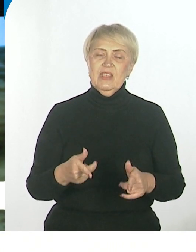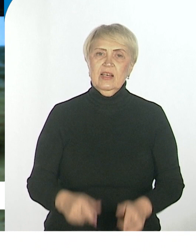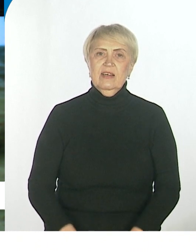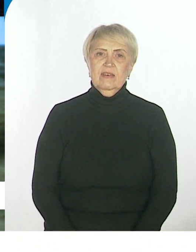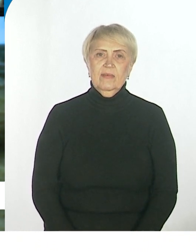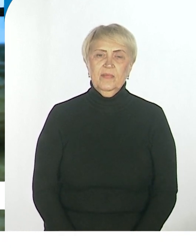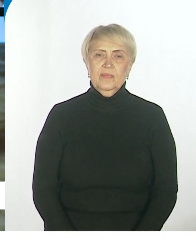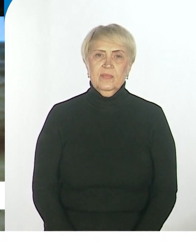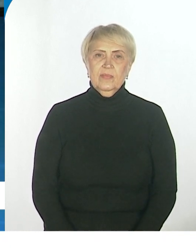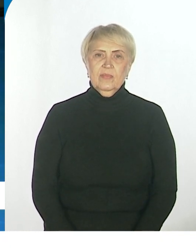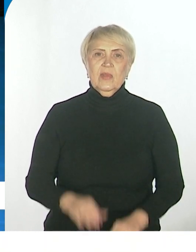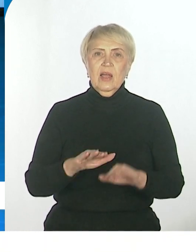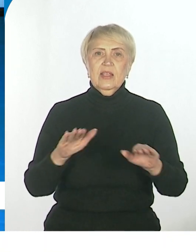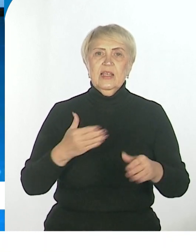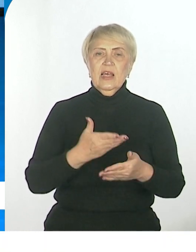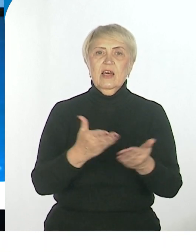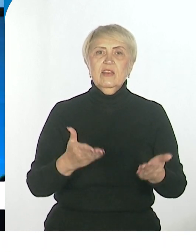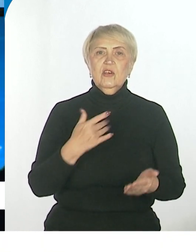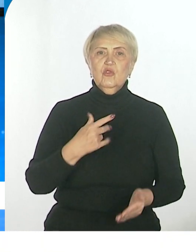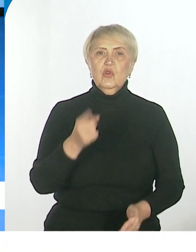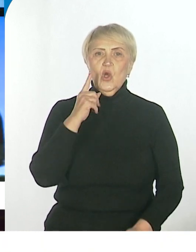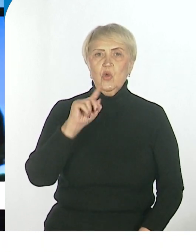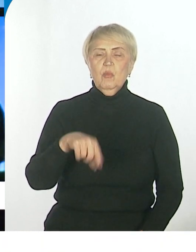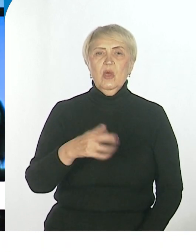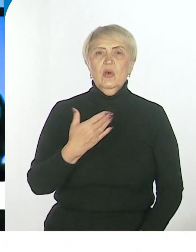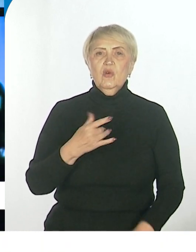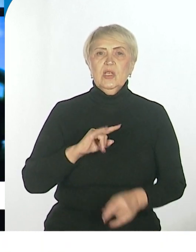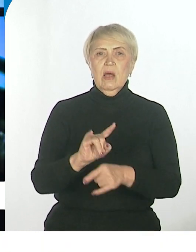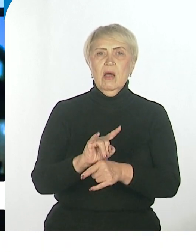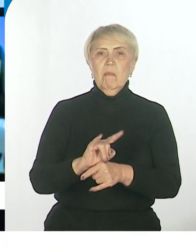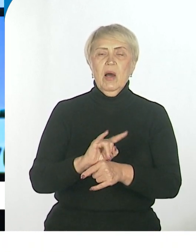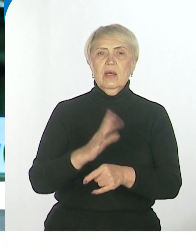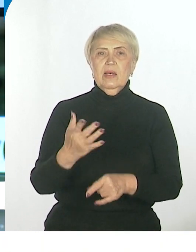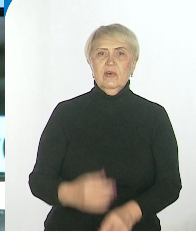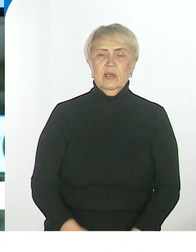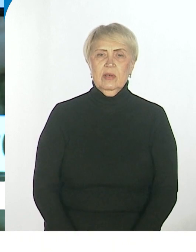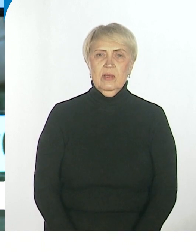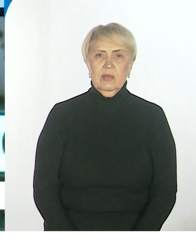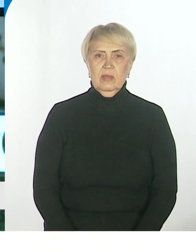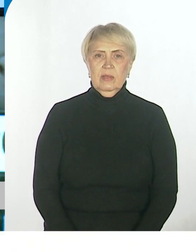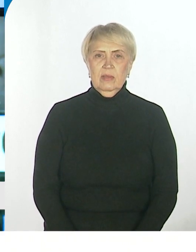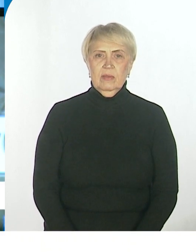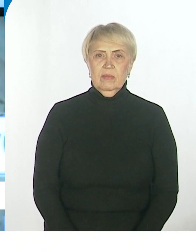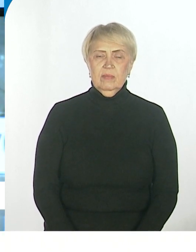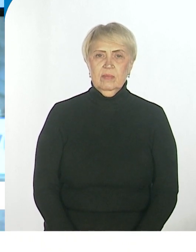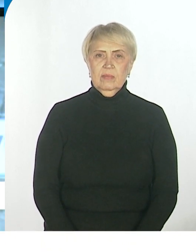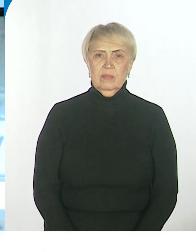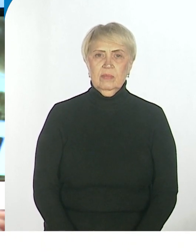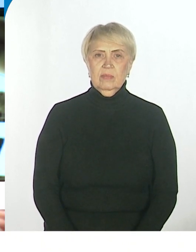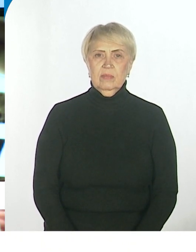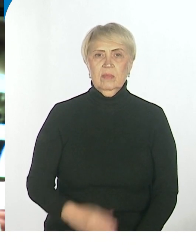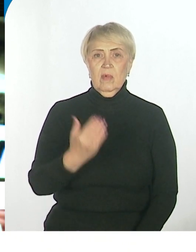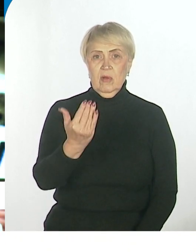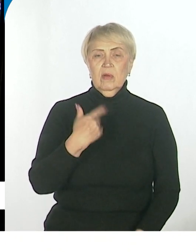дети наши не умеют врать, не умеют преклоняться, да, или... И они задают